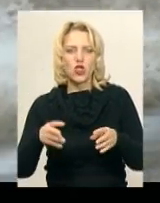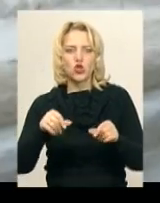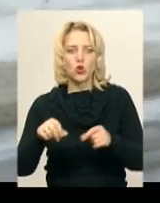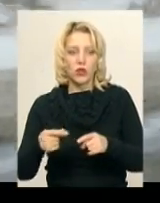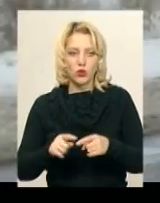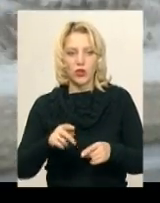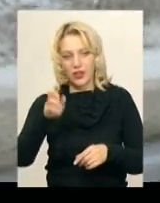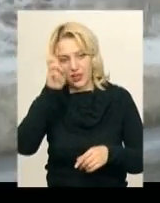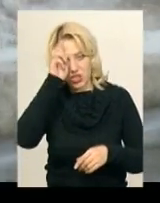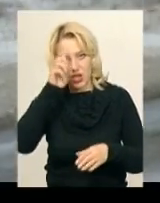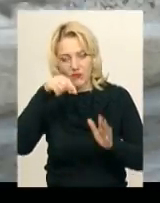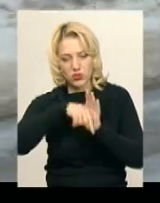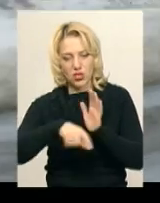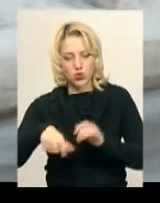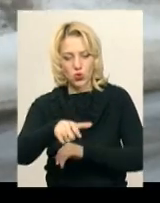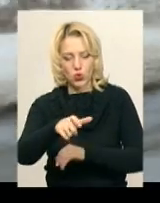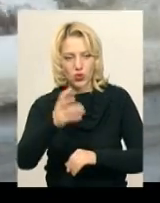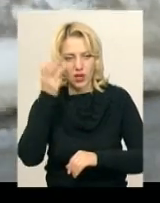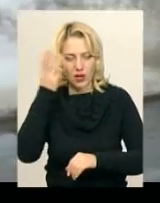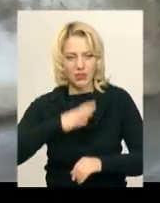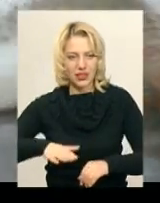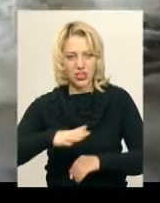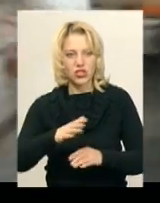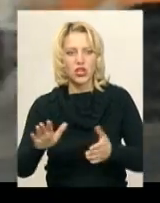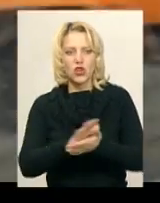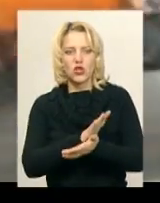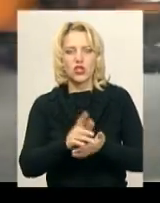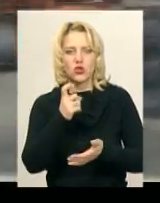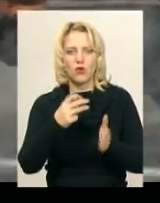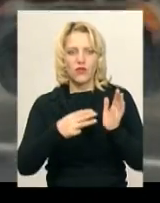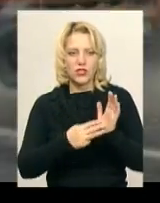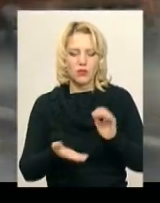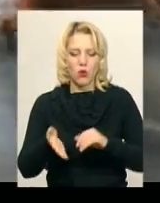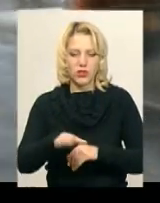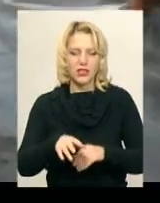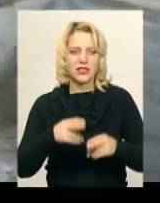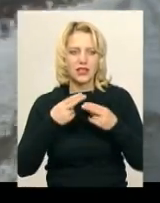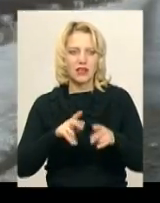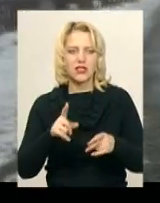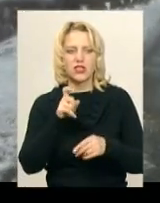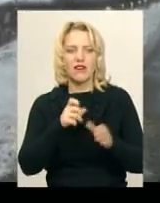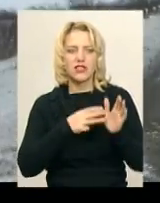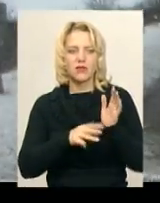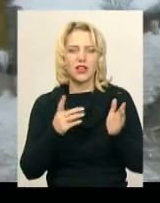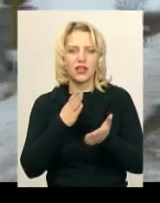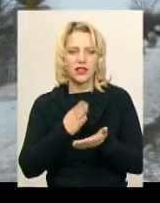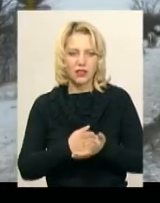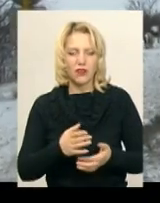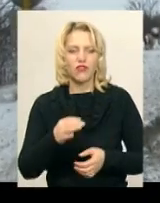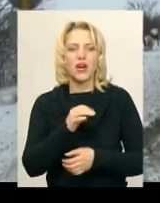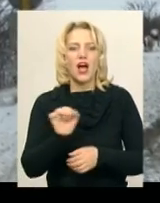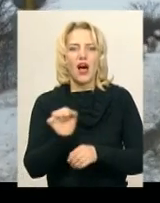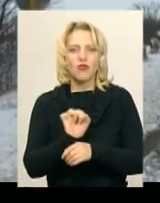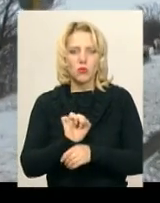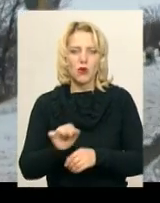значення цієї доби на Хмельниччині розчищали 108 одиниць техніки із 180 наявних у службі автомобільних доріг у Хмельницькій області.